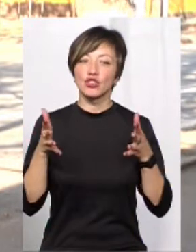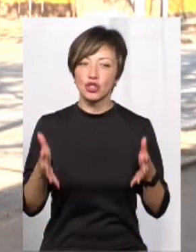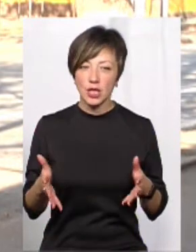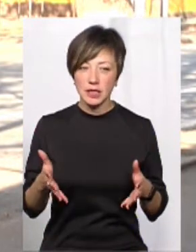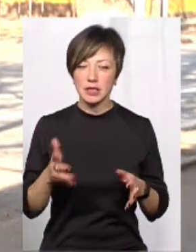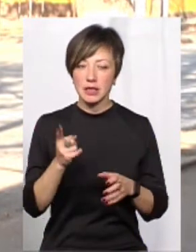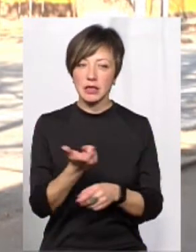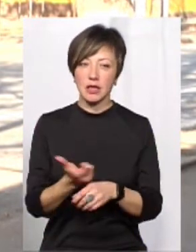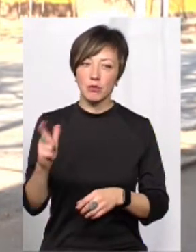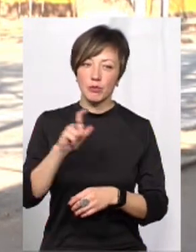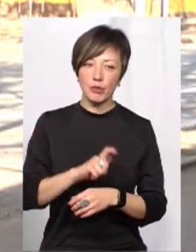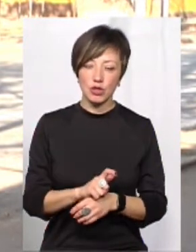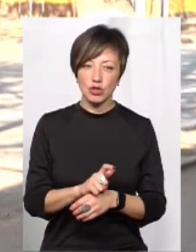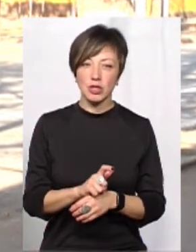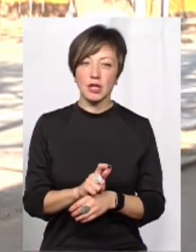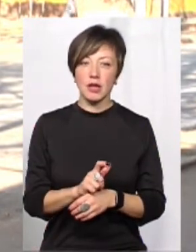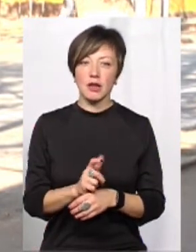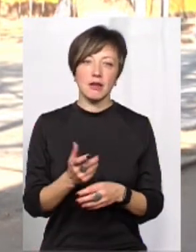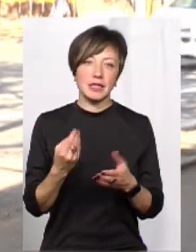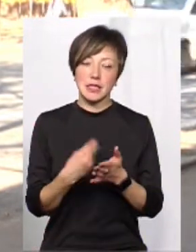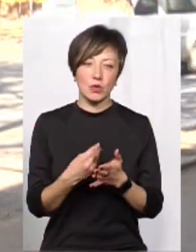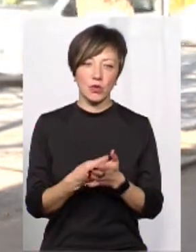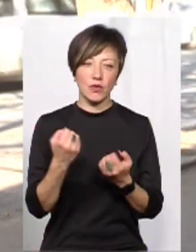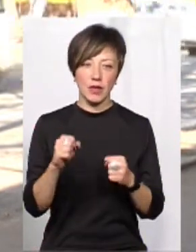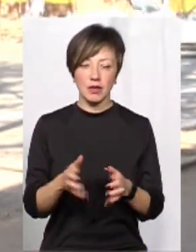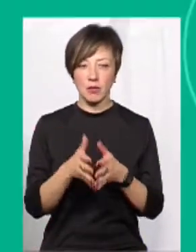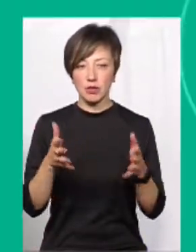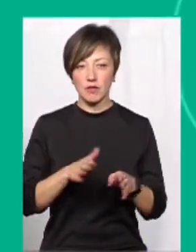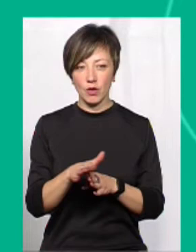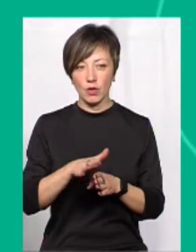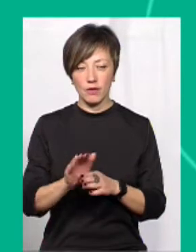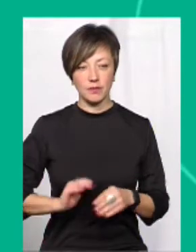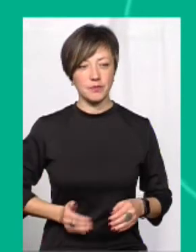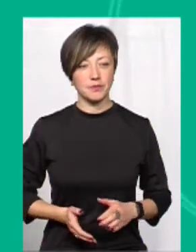найбільше скинув ціною виграв, відповідно, є найбільшим підрядником.